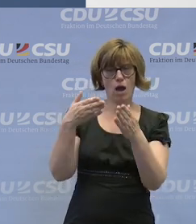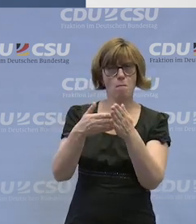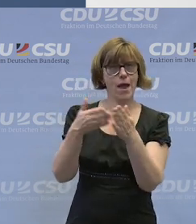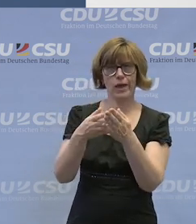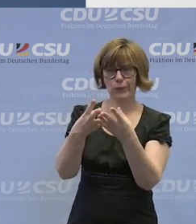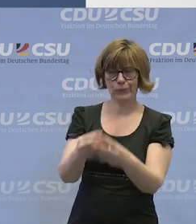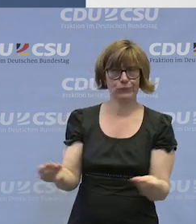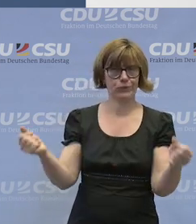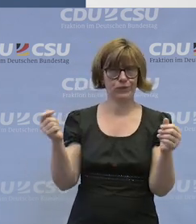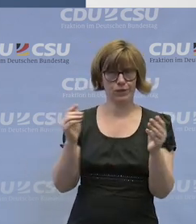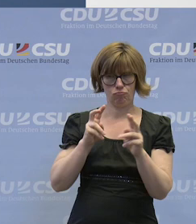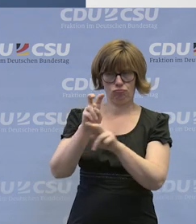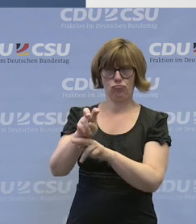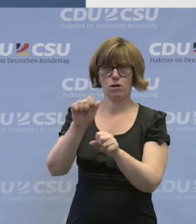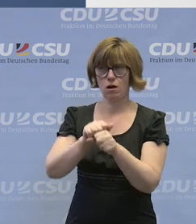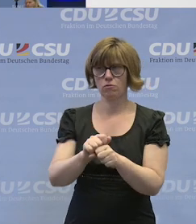weit relativiert.